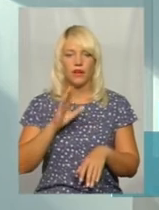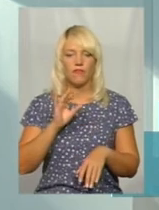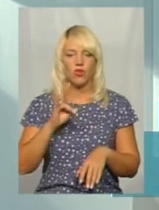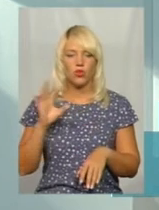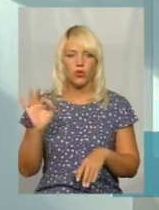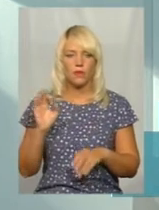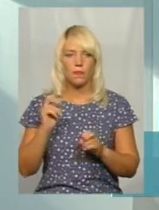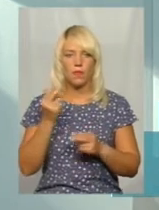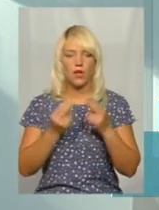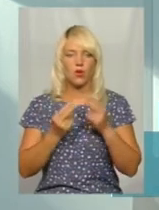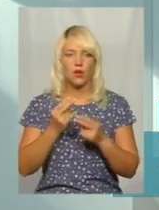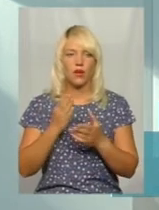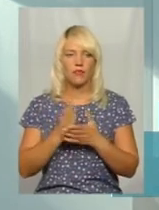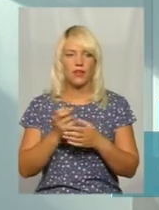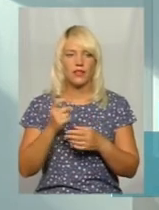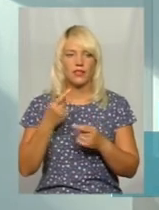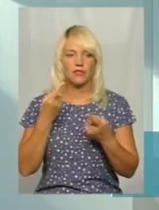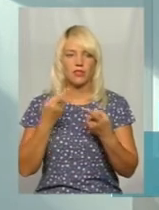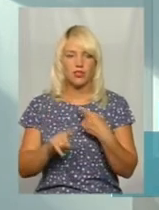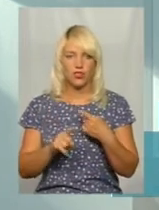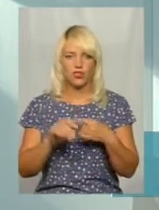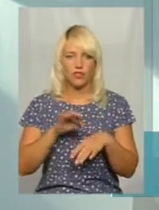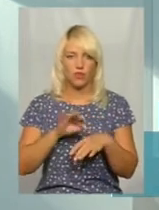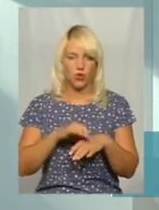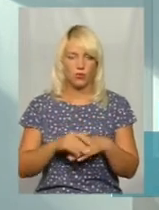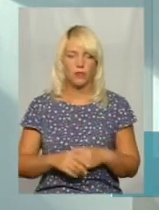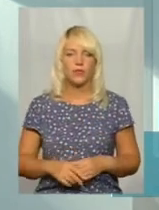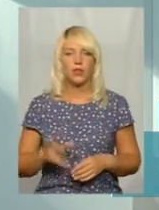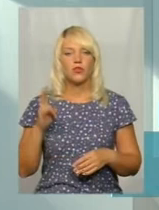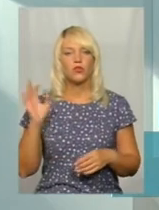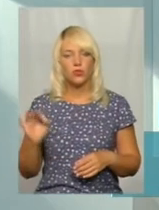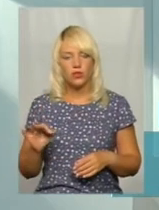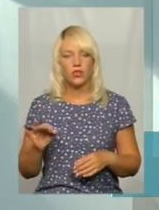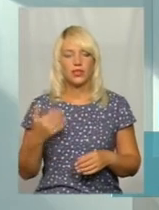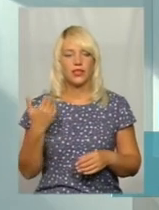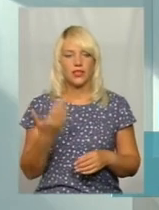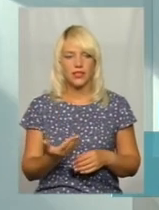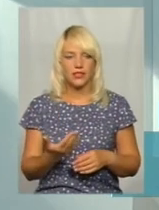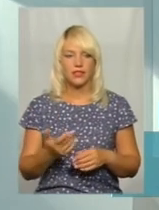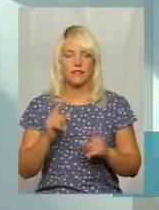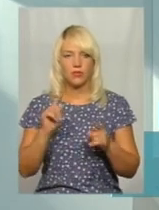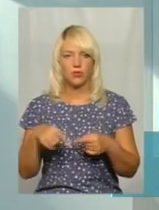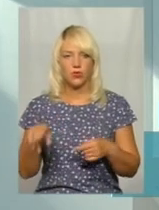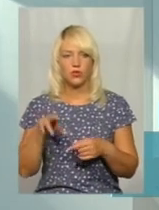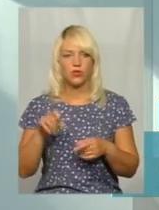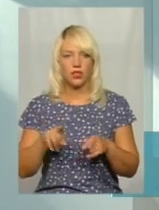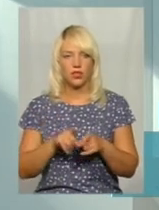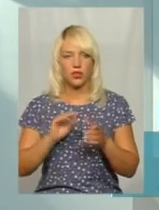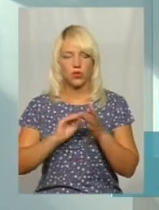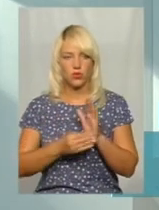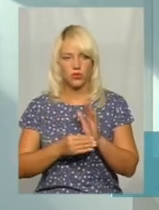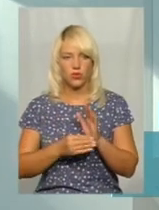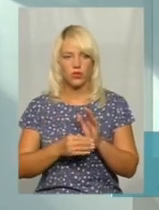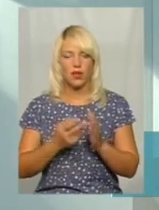колір має за рахунок інших хвороб. Але їхня вимога до таких довідок,